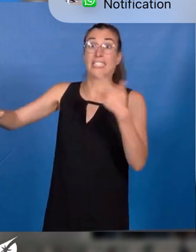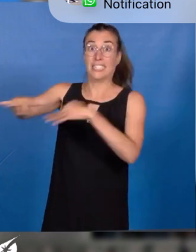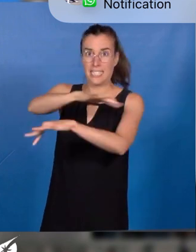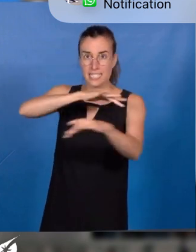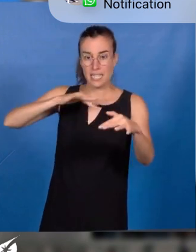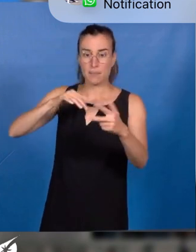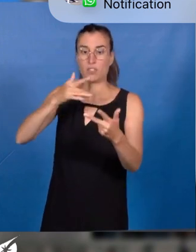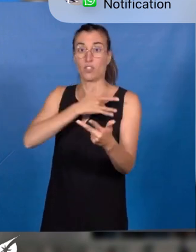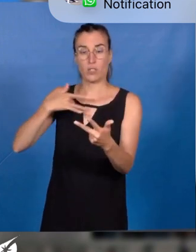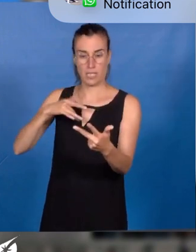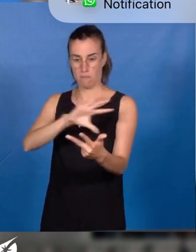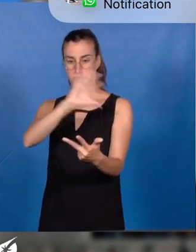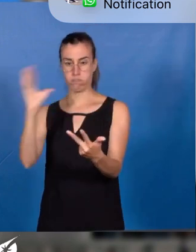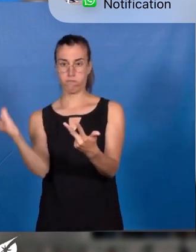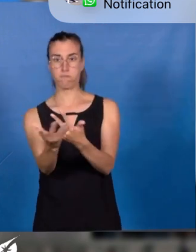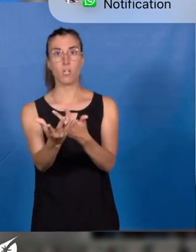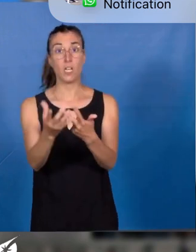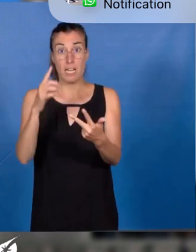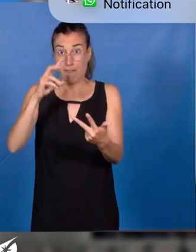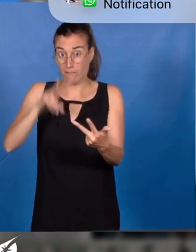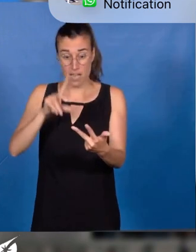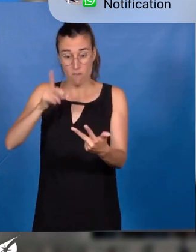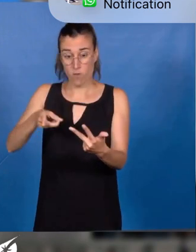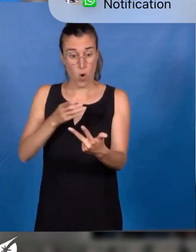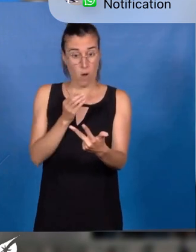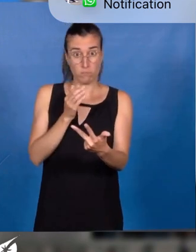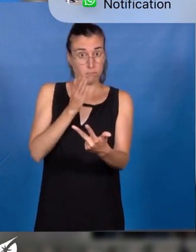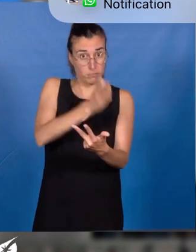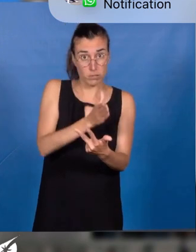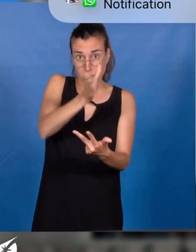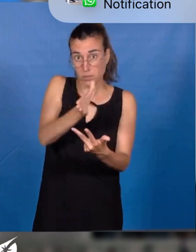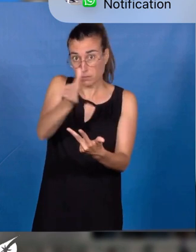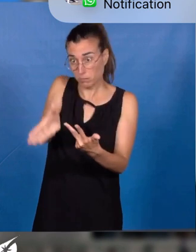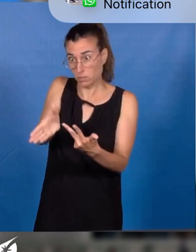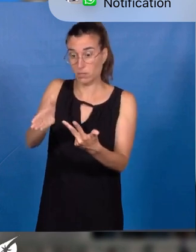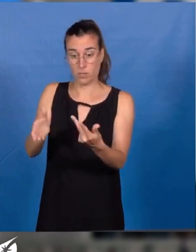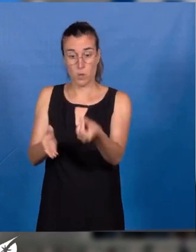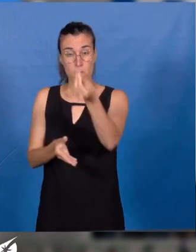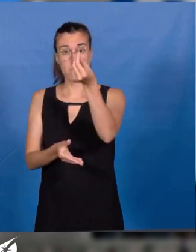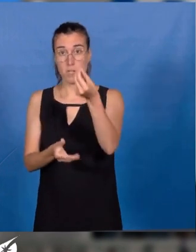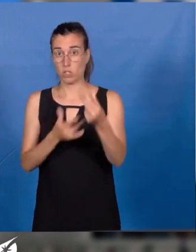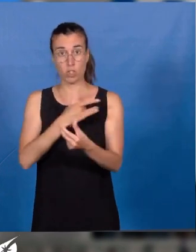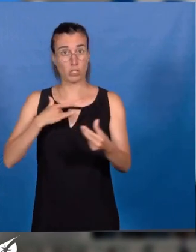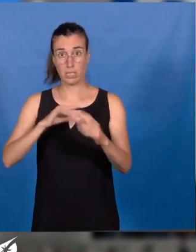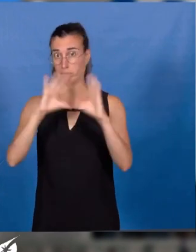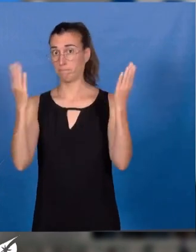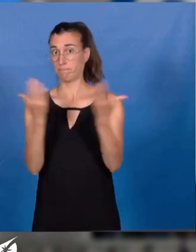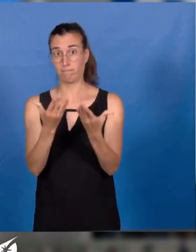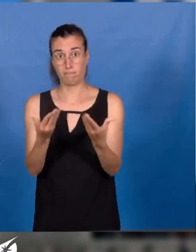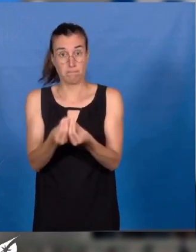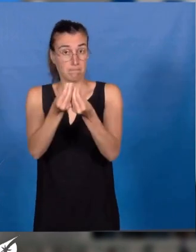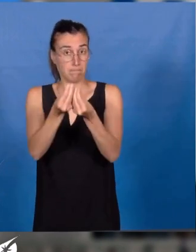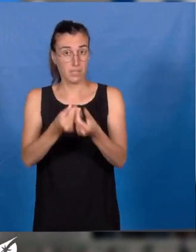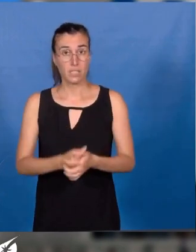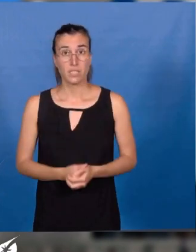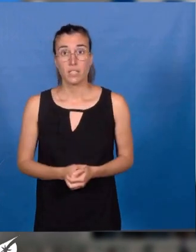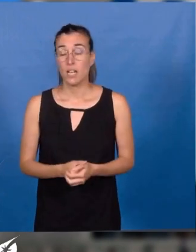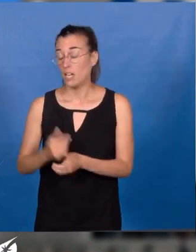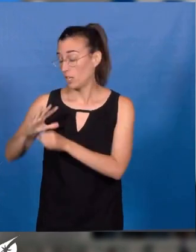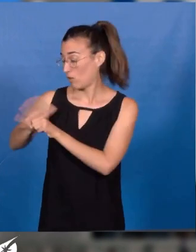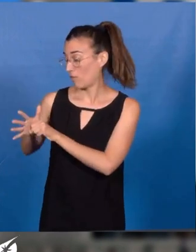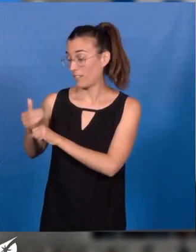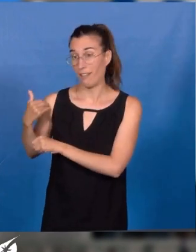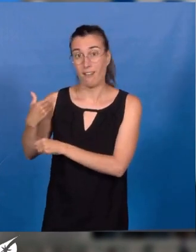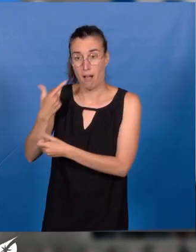intérêt à inscrire réellement des actions dans l'approche One Health, une seule santé. La crise du Covid a pu le mettre en